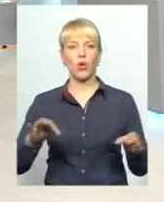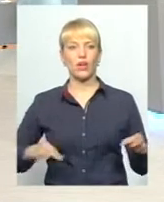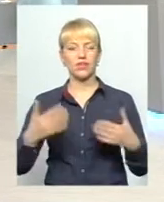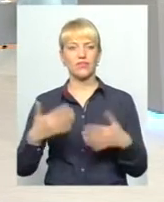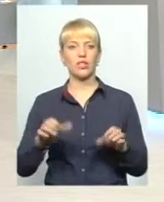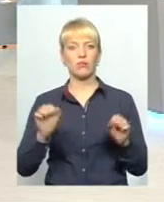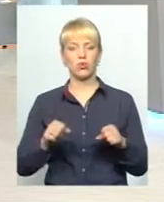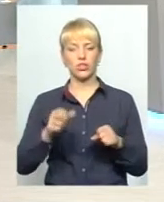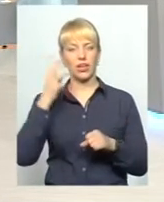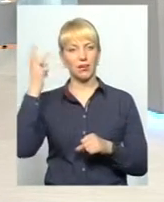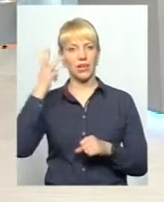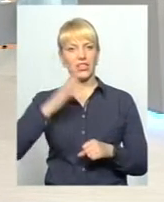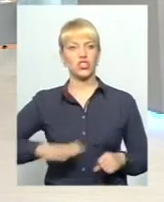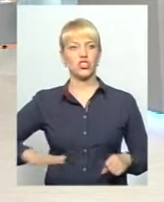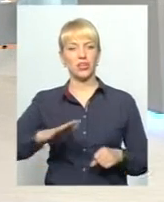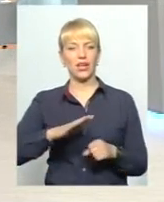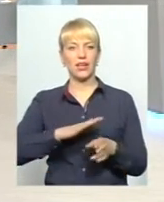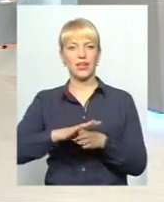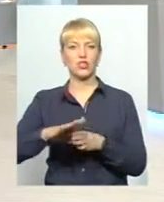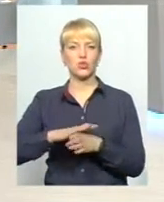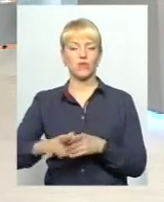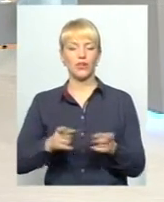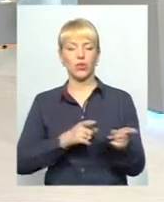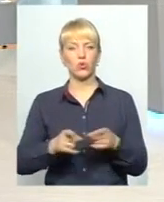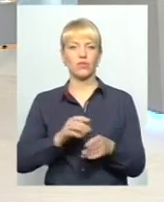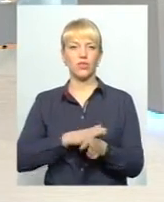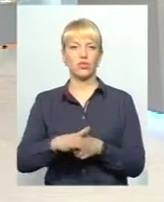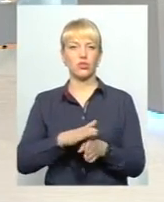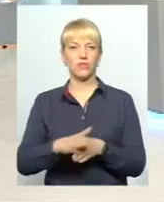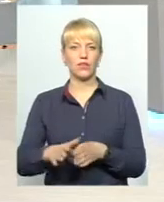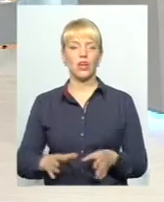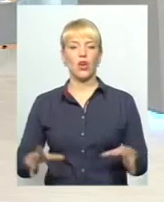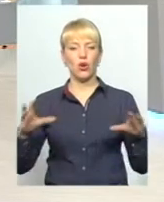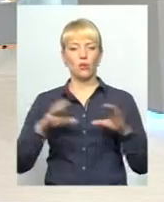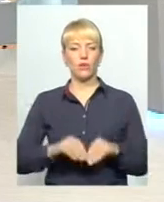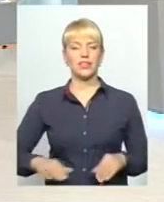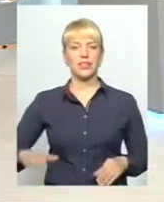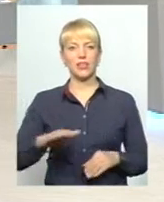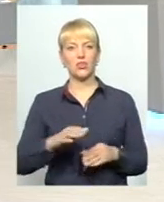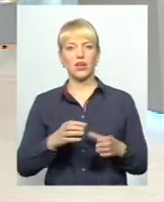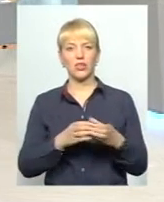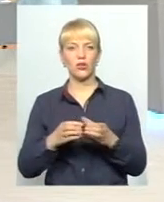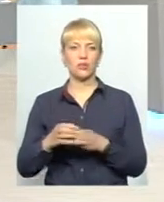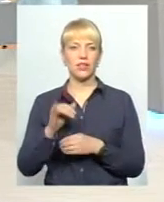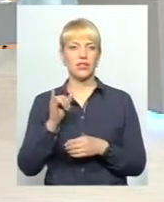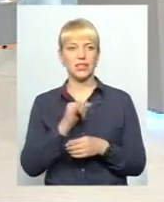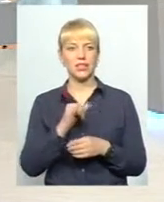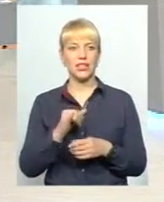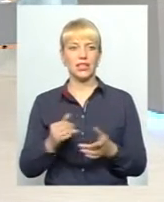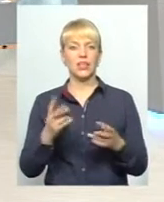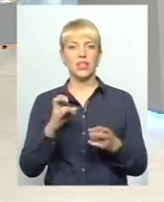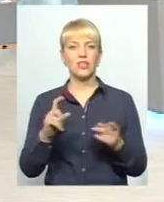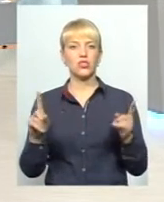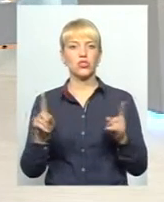вже може Хмельниччина реалізувати, готова реалізувати об'єднані територіальні громади? І на